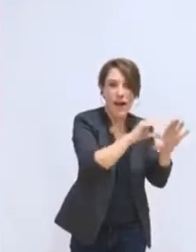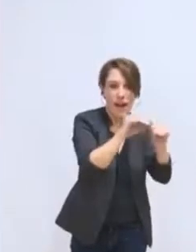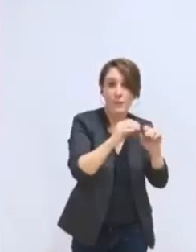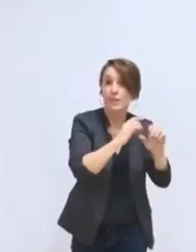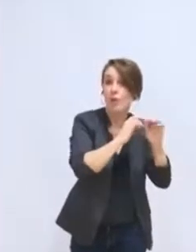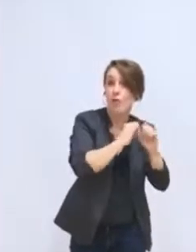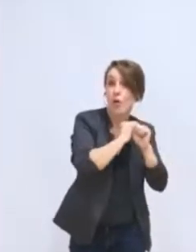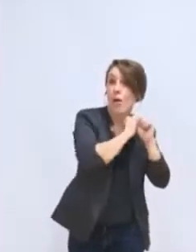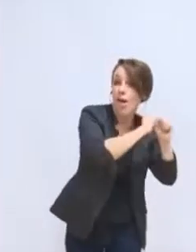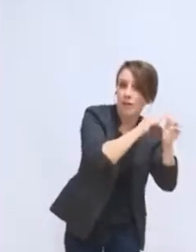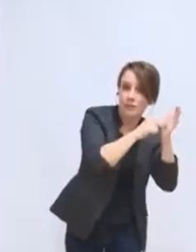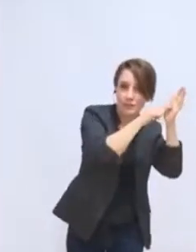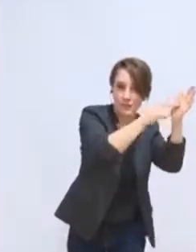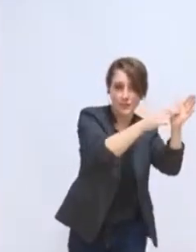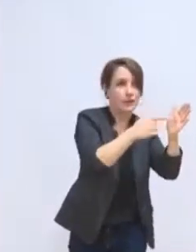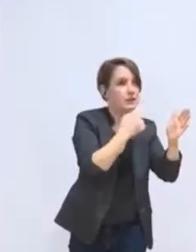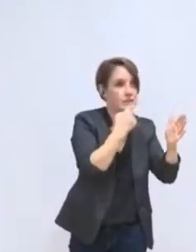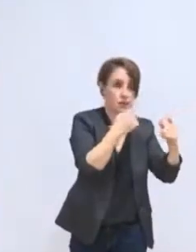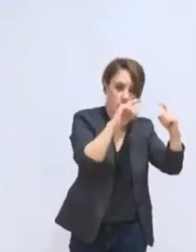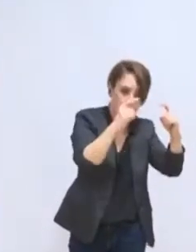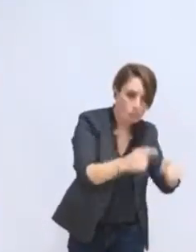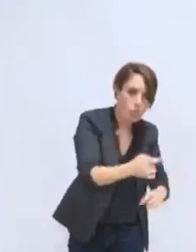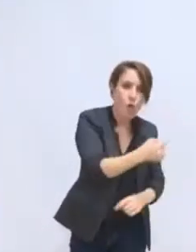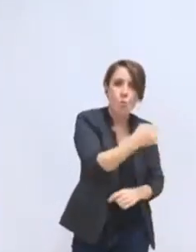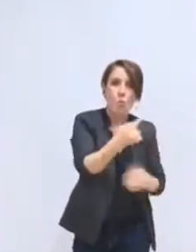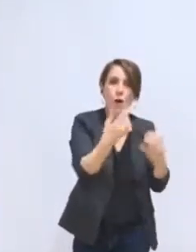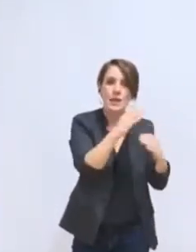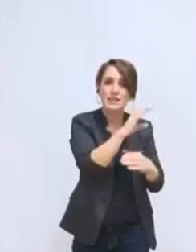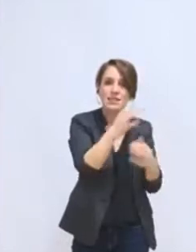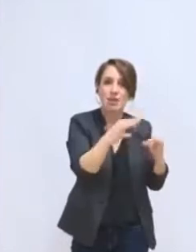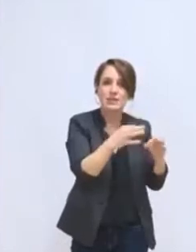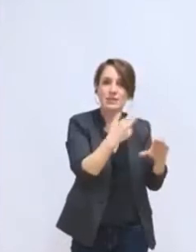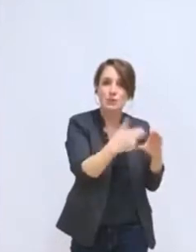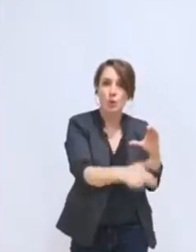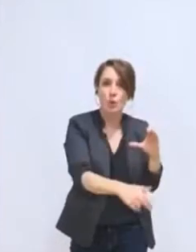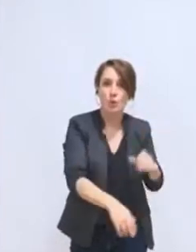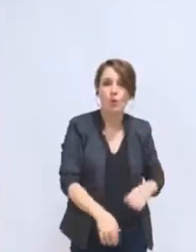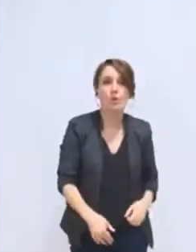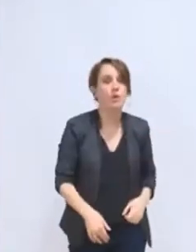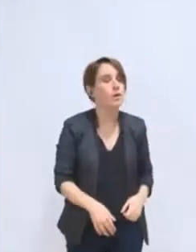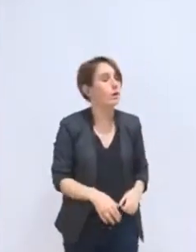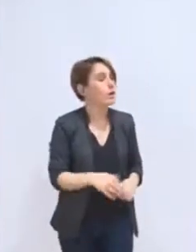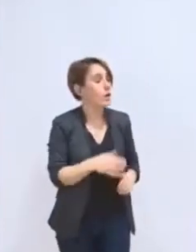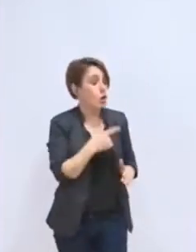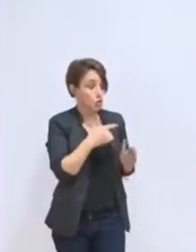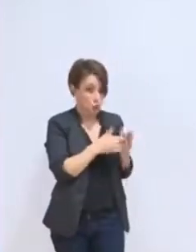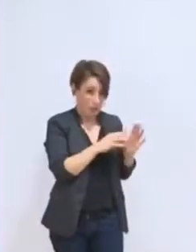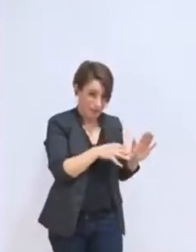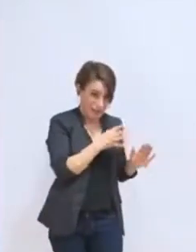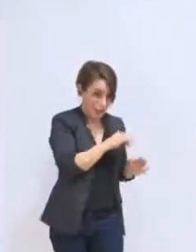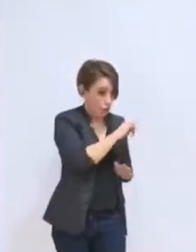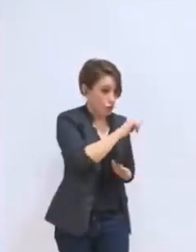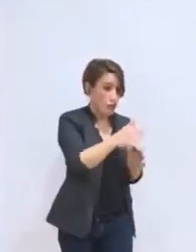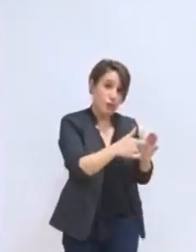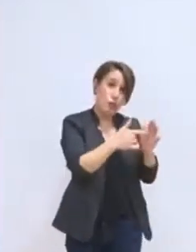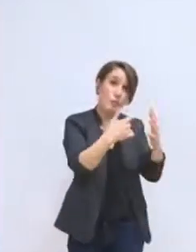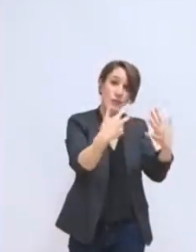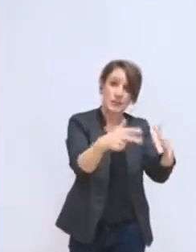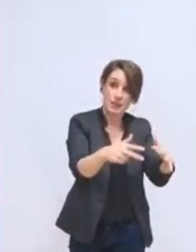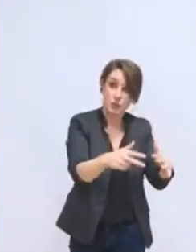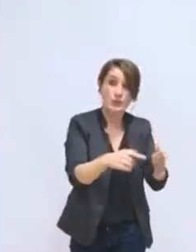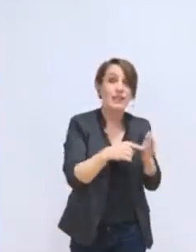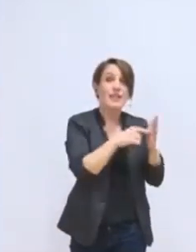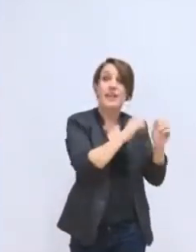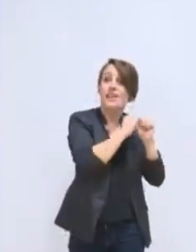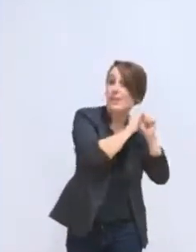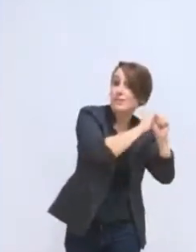en six ans, avait baissé de 110 euros. Entre 2014 et 2018, cet encours de la